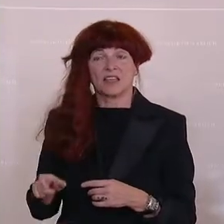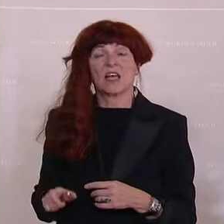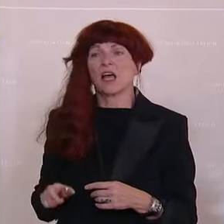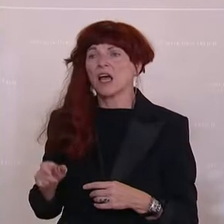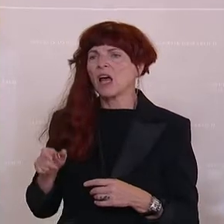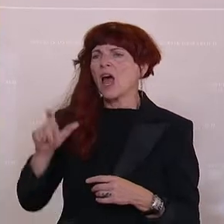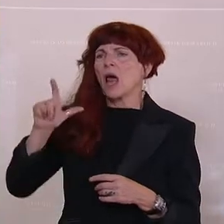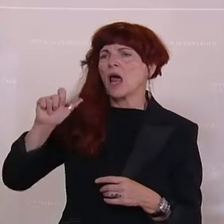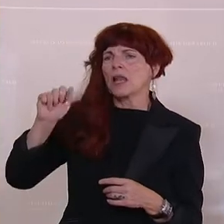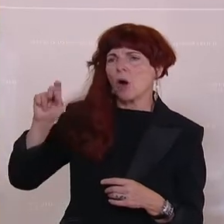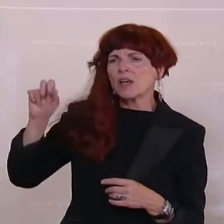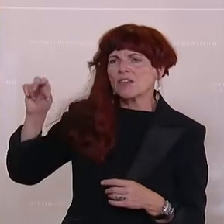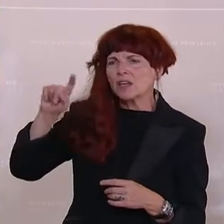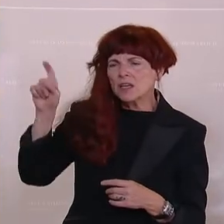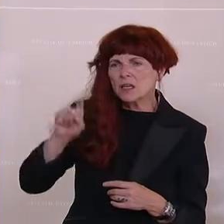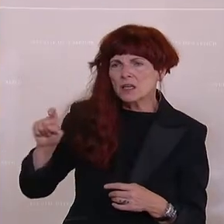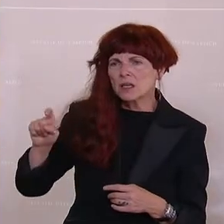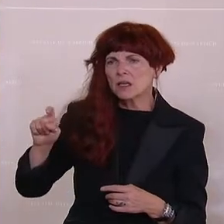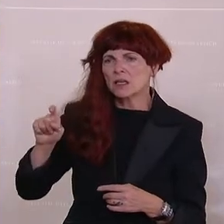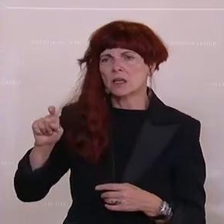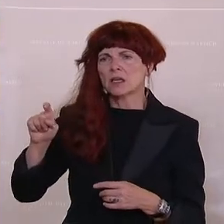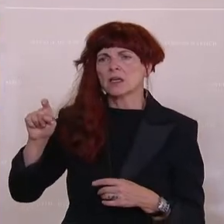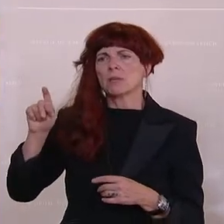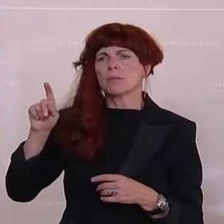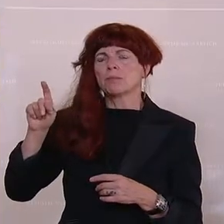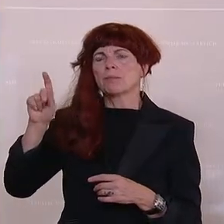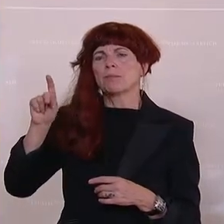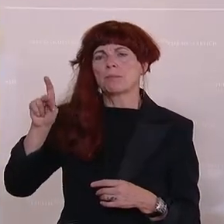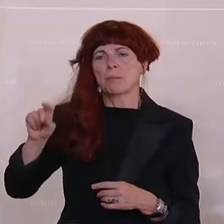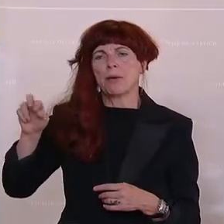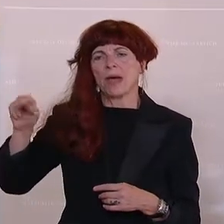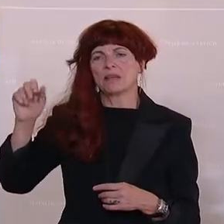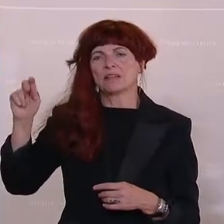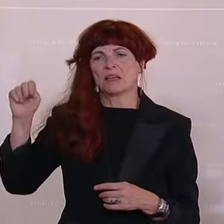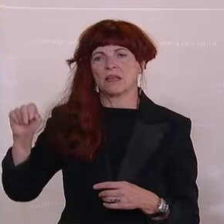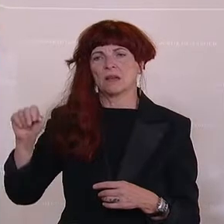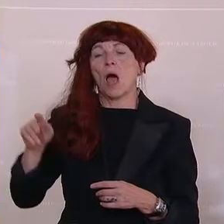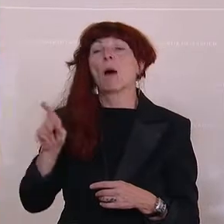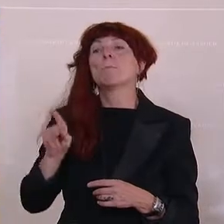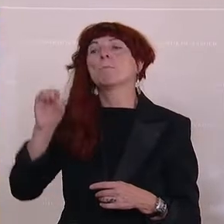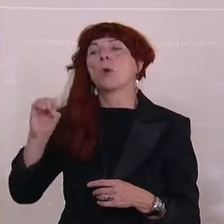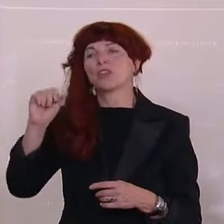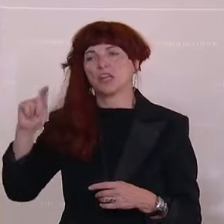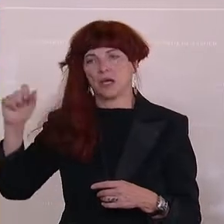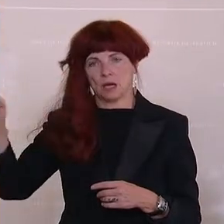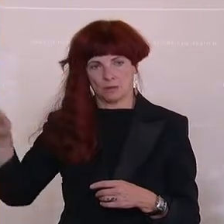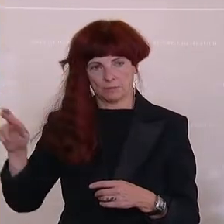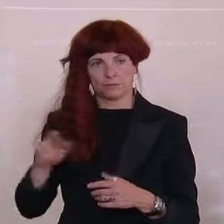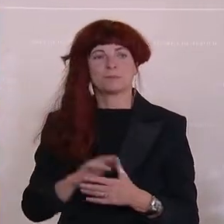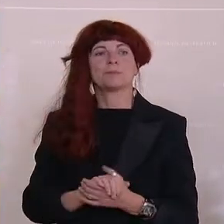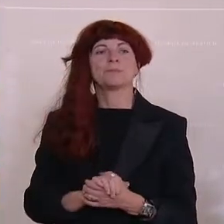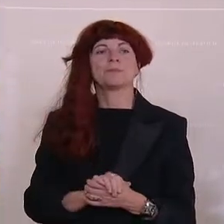nächste morgens zu spät und zu kompliziert sei die Hilfe. Die Energiehilfe für Unternehmen ist eine riesige Geldverteilungsaktion mittels